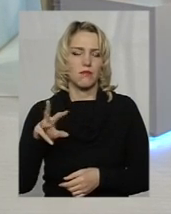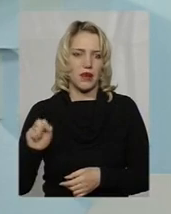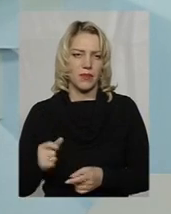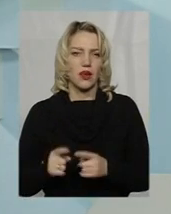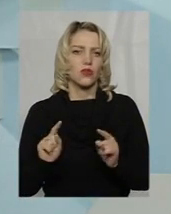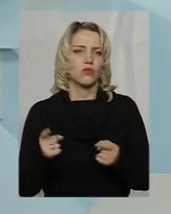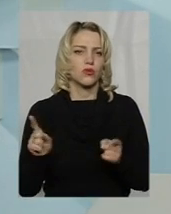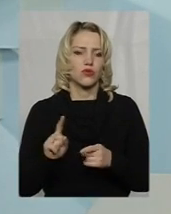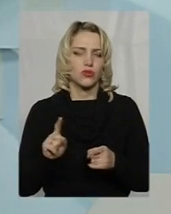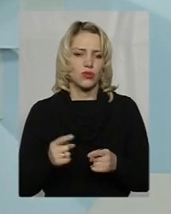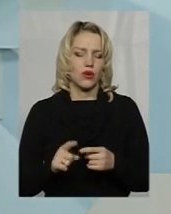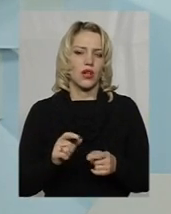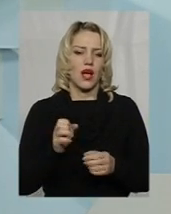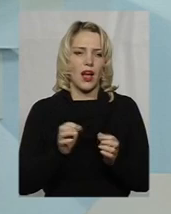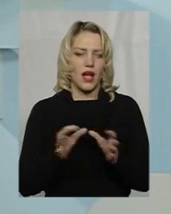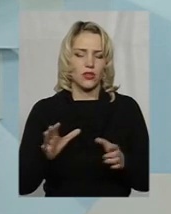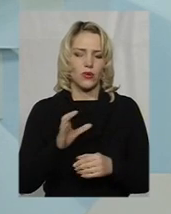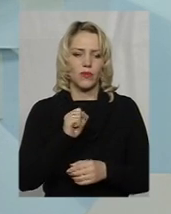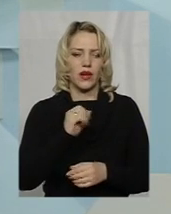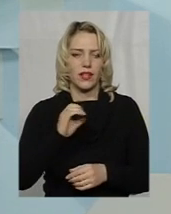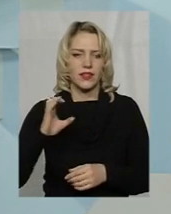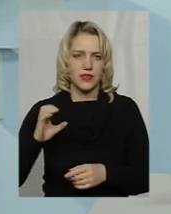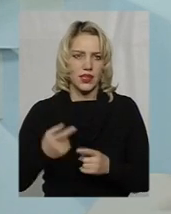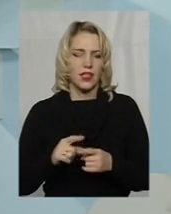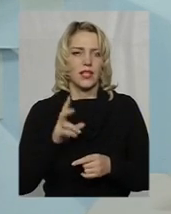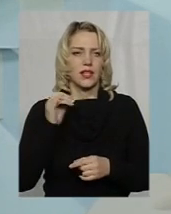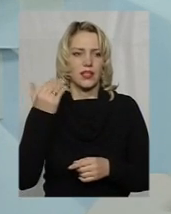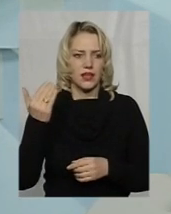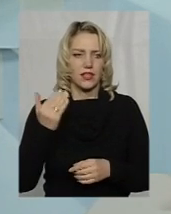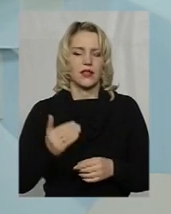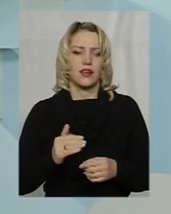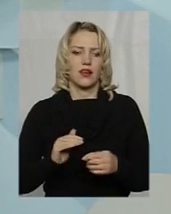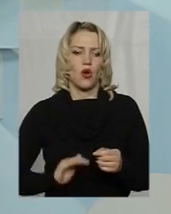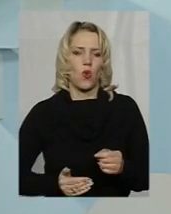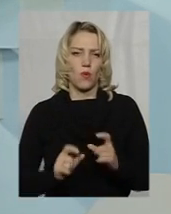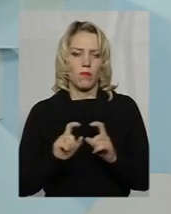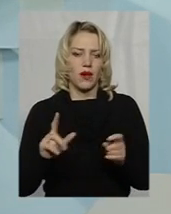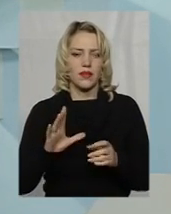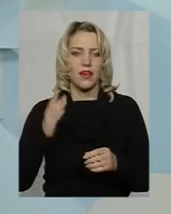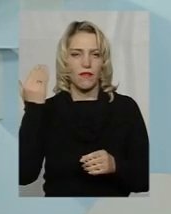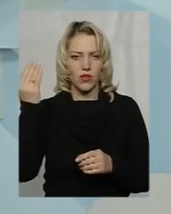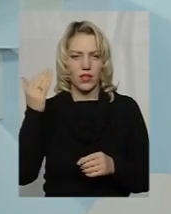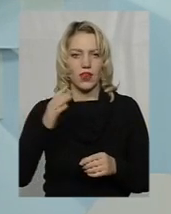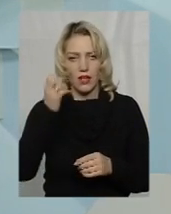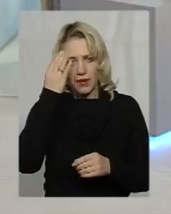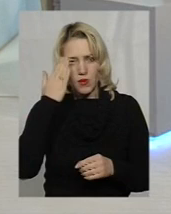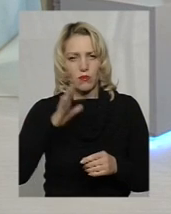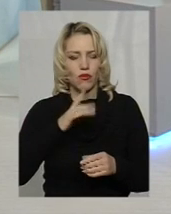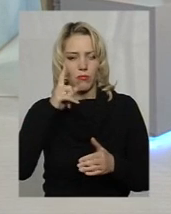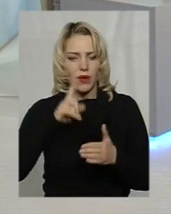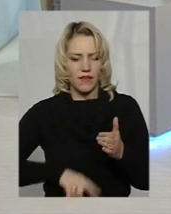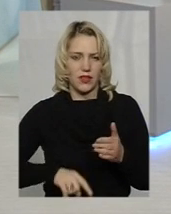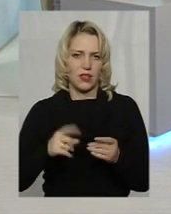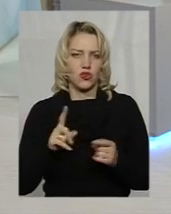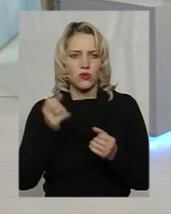атомна станція, компанія, яка оперувала цю станцію, і їхній регулятор, вони були впевнені, що аварія такого масштабу в